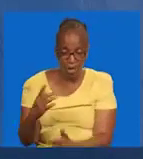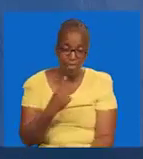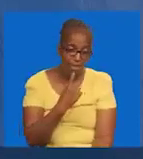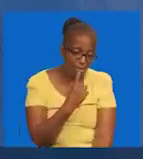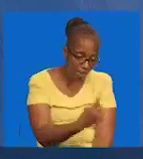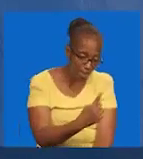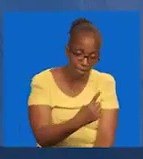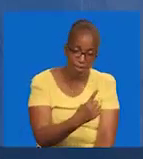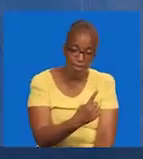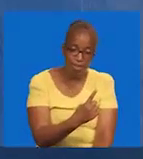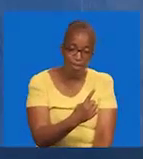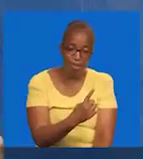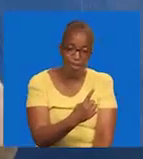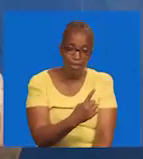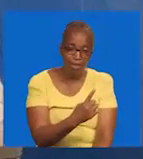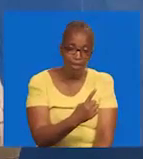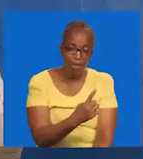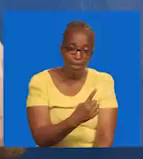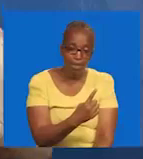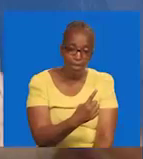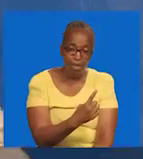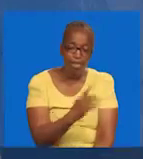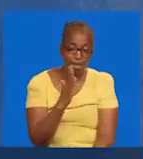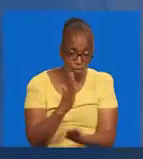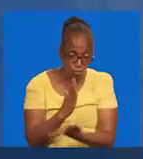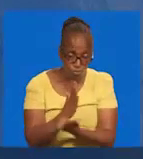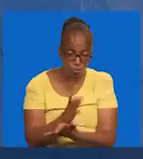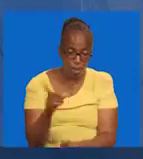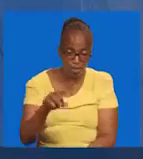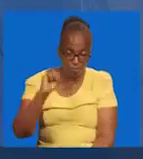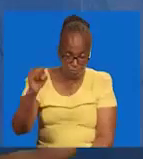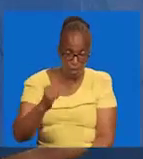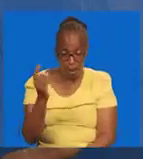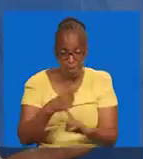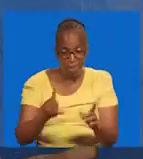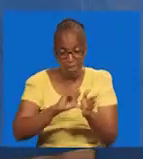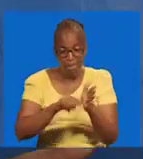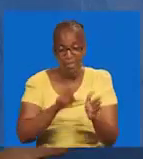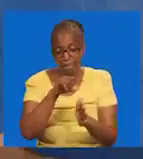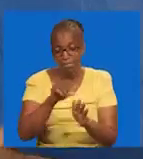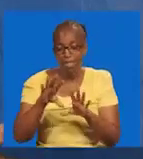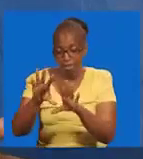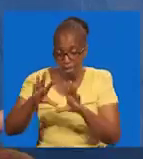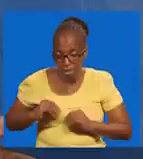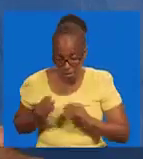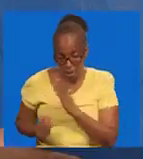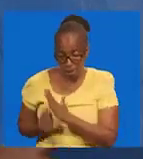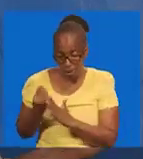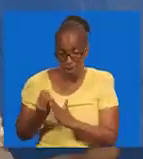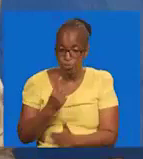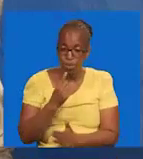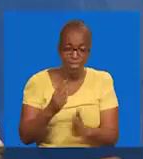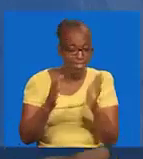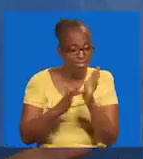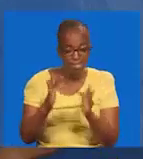Alefufuka. Lakini waka ongwa. Ili waseme. Hanjafufuka. Sisi tuwashindi pamoja na kristo.